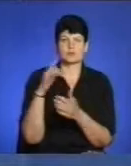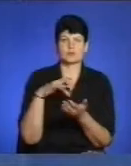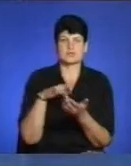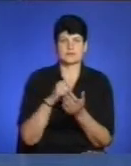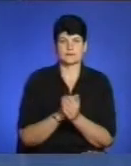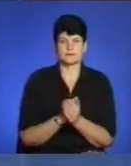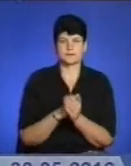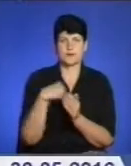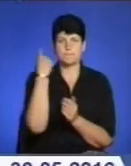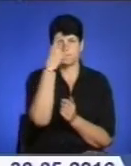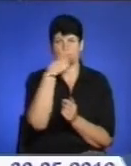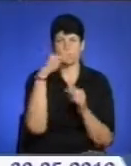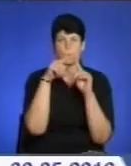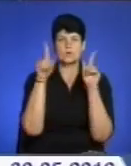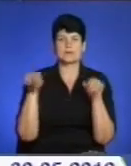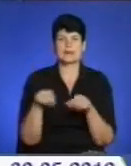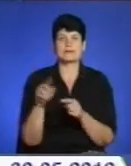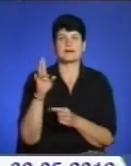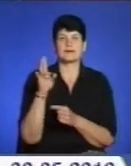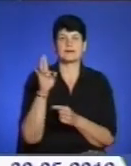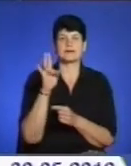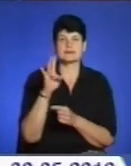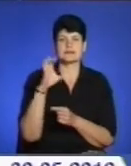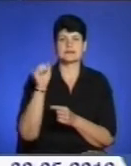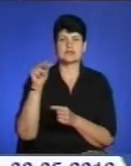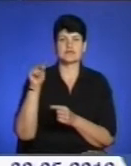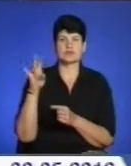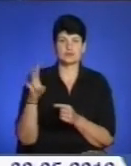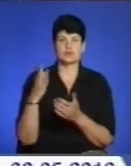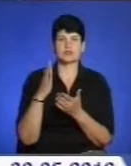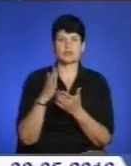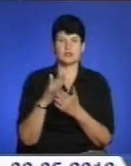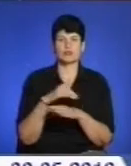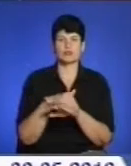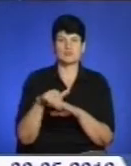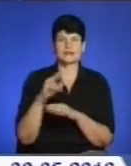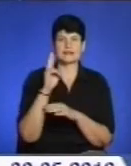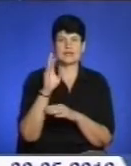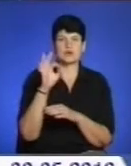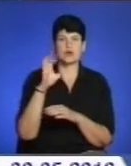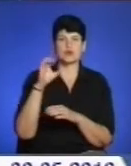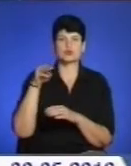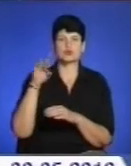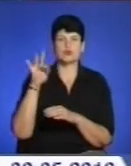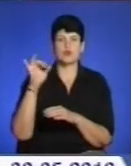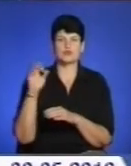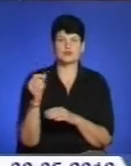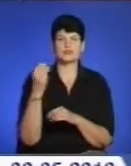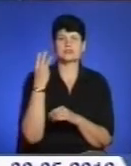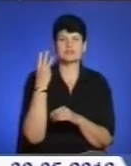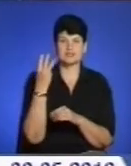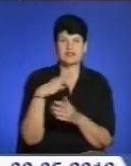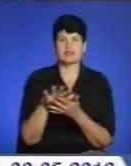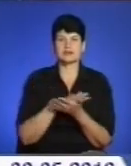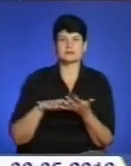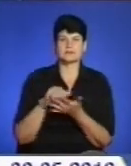Портрет Надії Савченко, який нещодавно заявився в Тернополі на сеній будинку по вулиці Князя Осорського, 43, вже встигли зіпсувати невідомі. Вандали